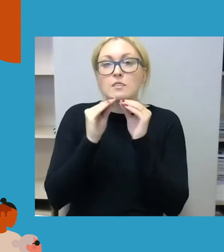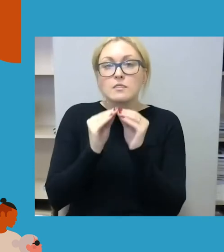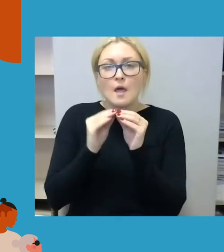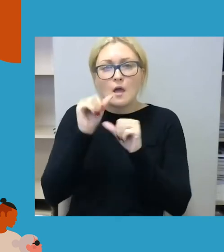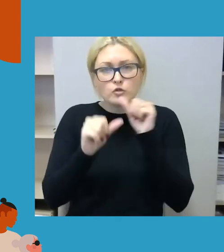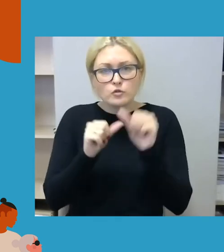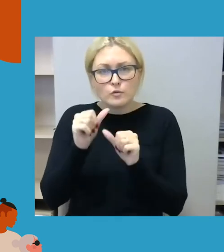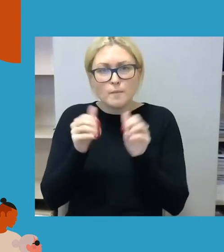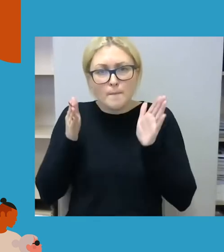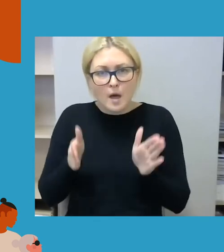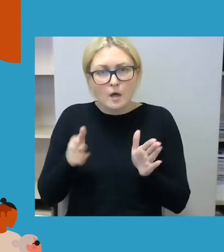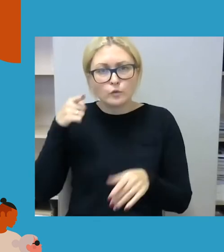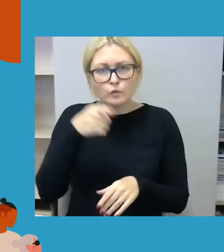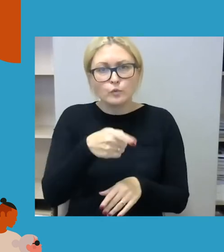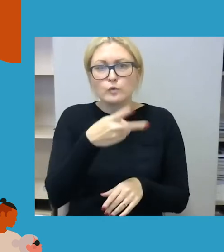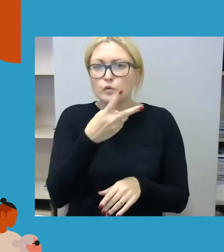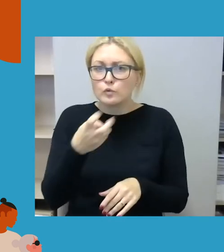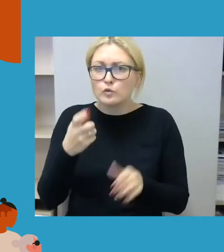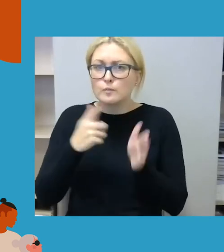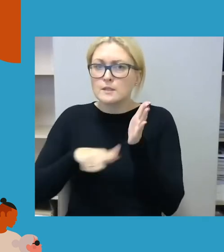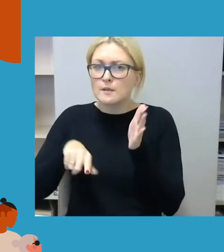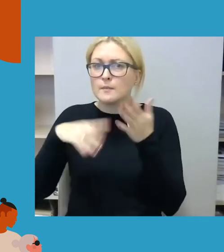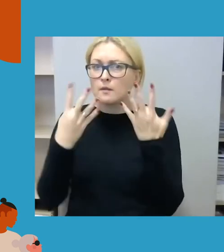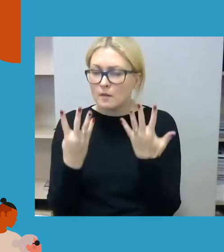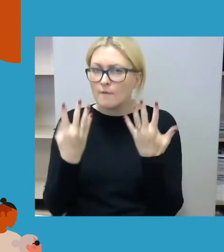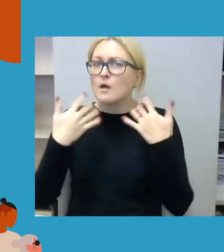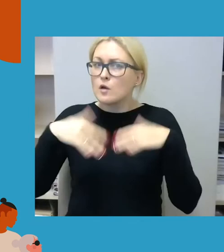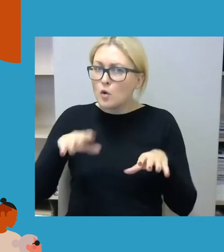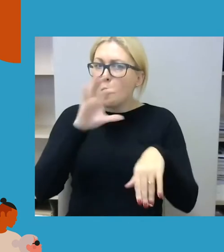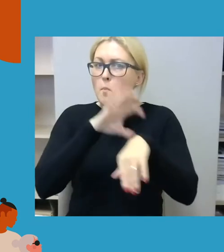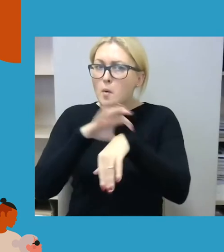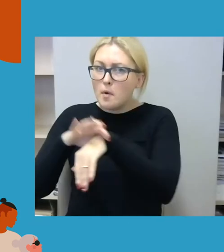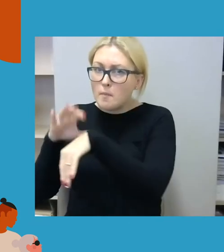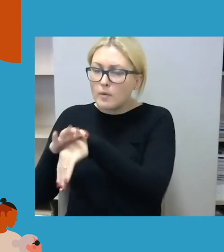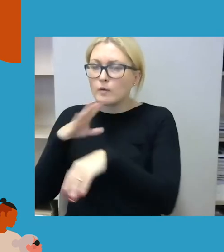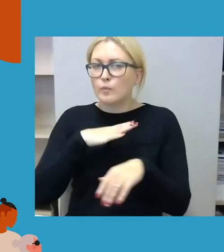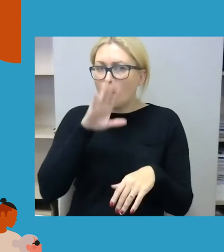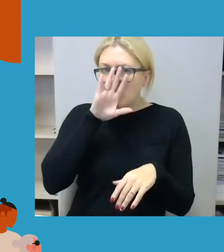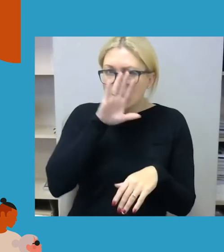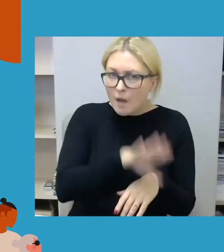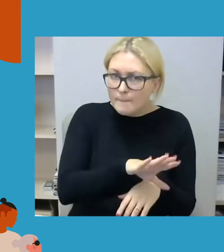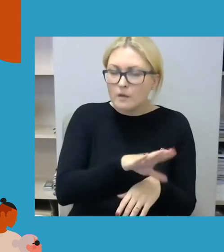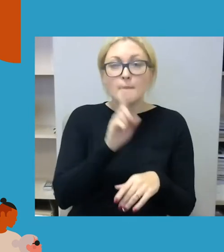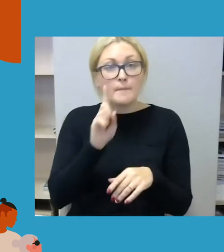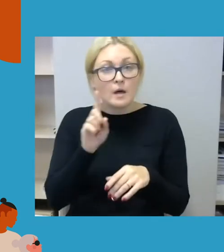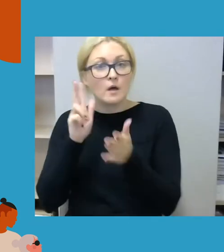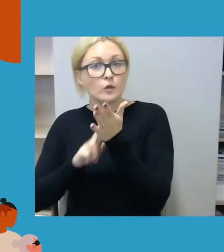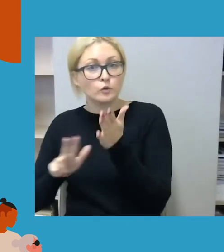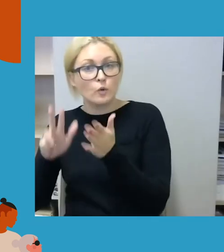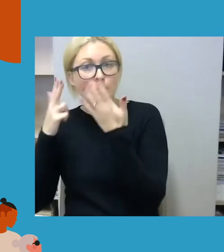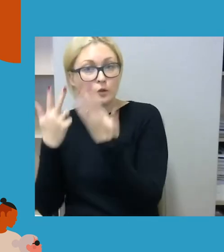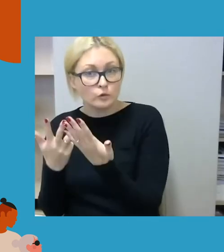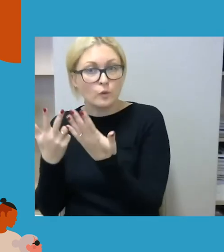1279 neapykantos kurstimo atvejai, tačiau tik 88 jų iš tiesų